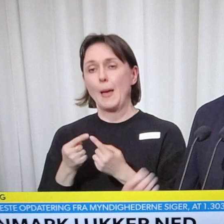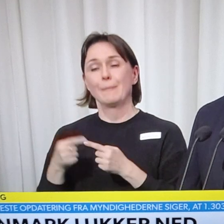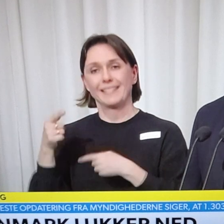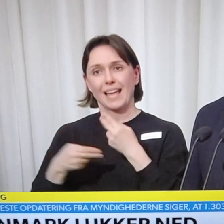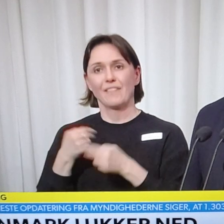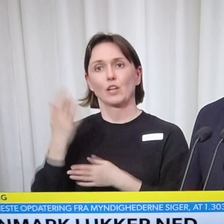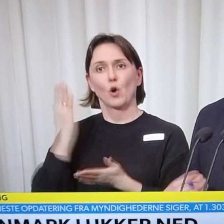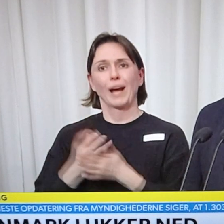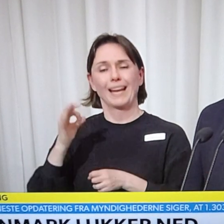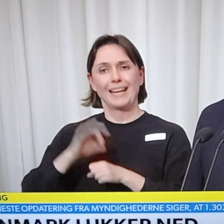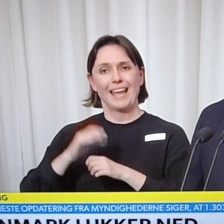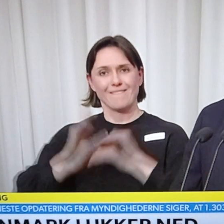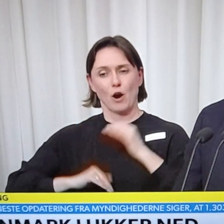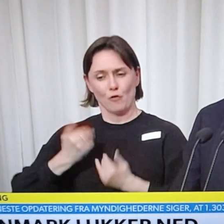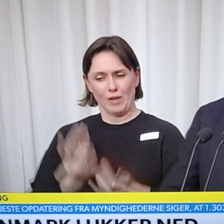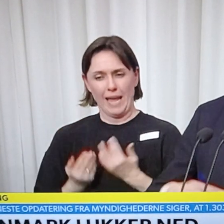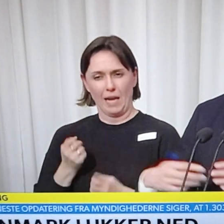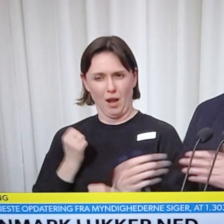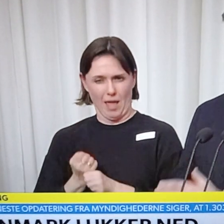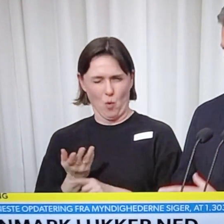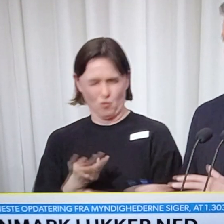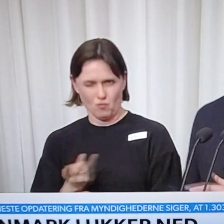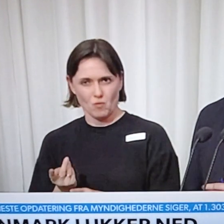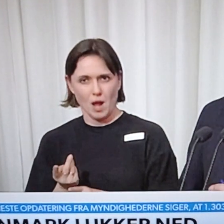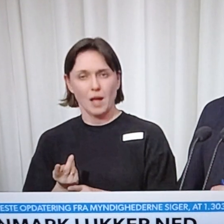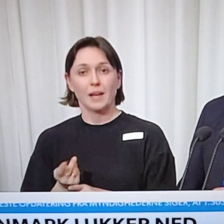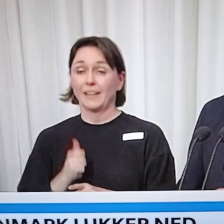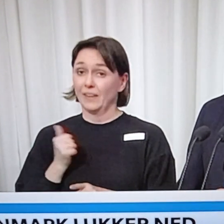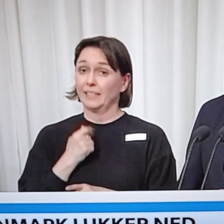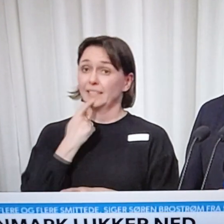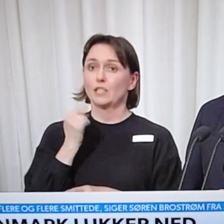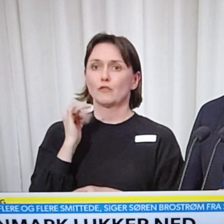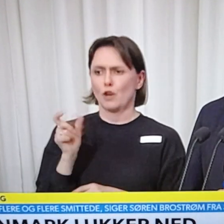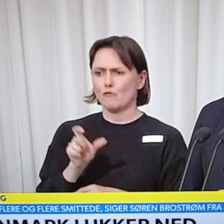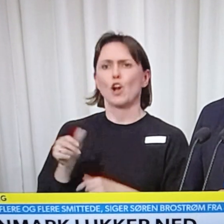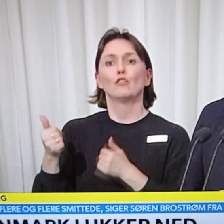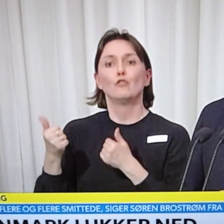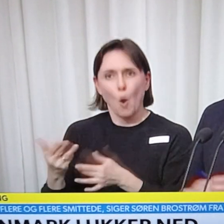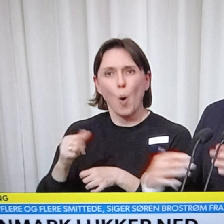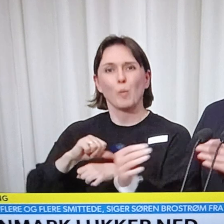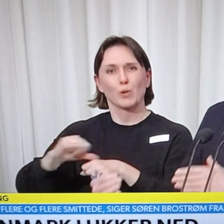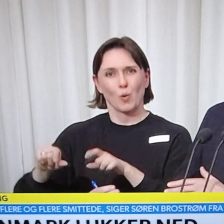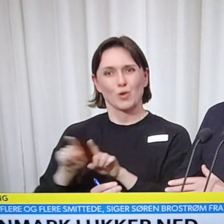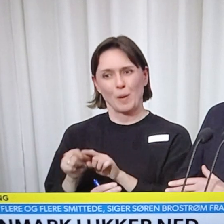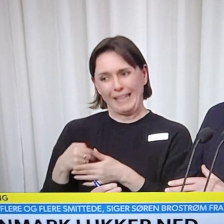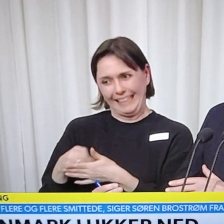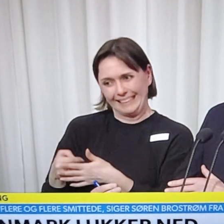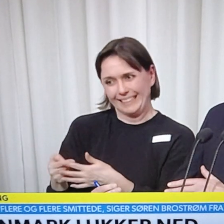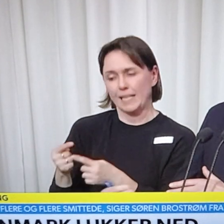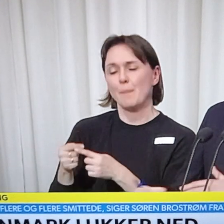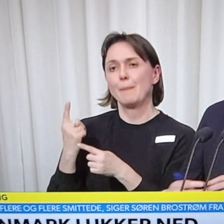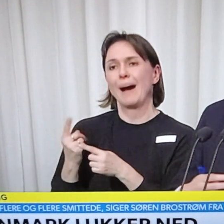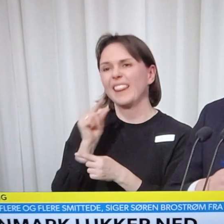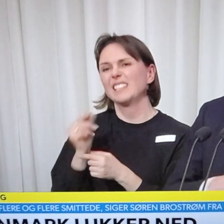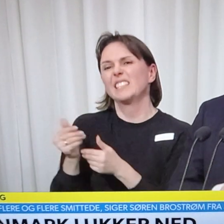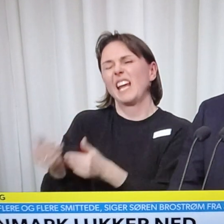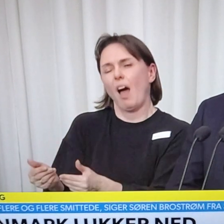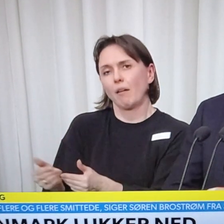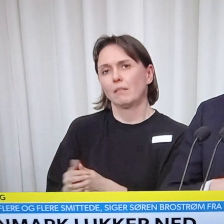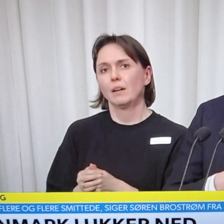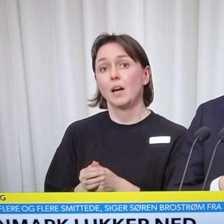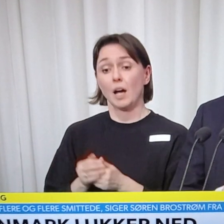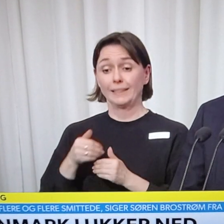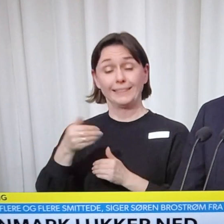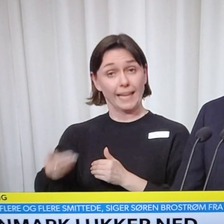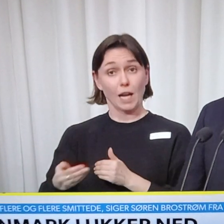prioritering. Og så er vigtigt at sige, at man får selvfølgelig den operation, man er indstillet til, men på et senere tidspunkt. Og når epidemien har